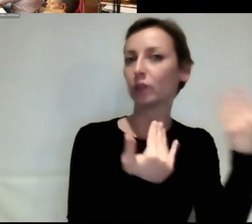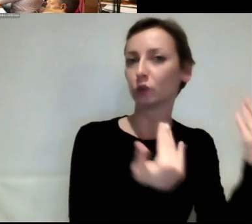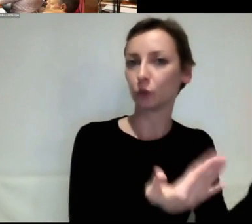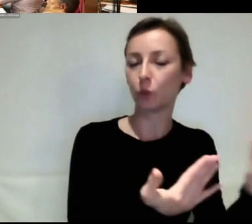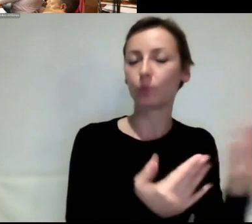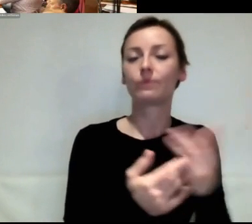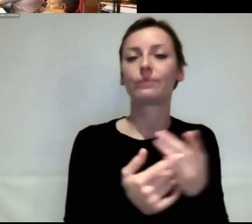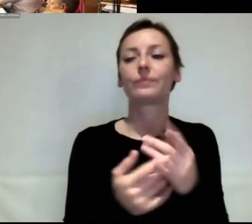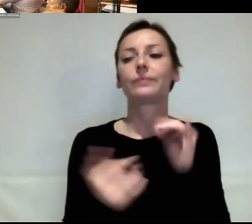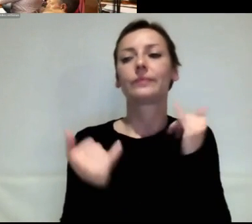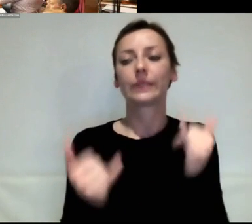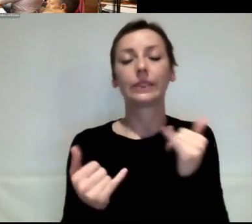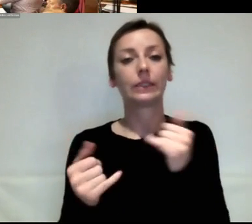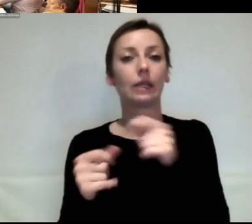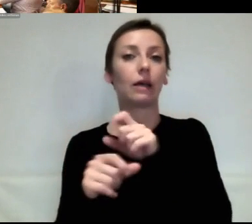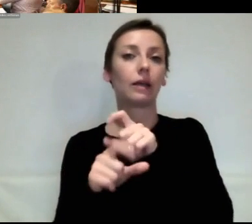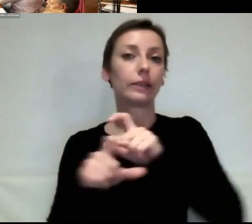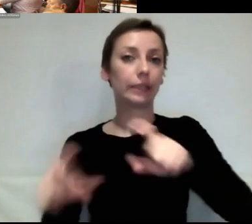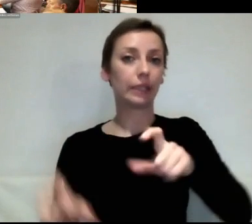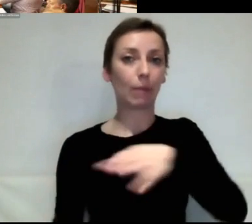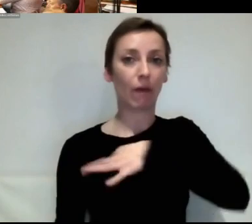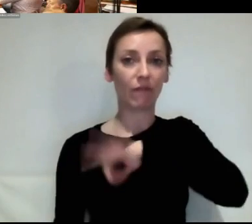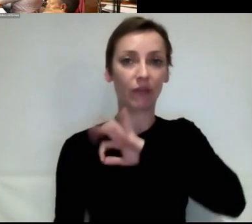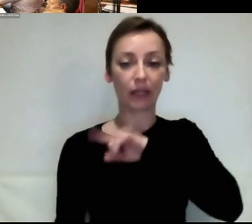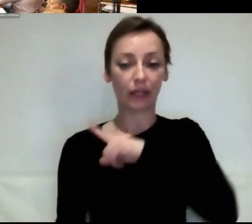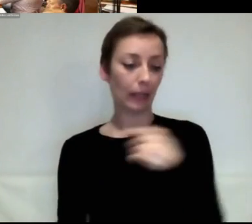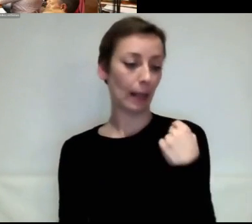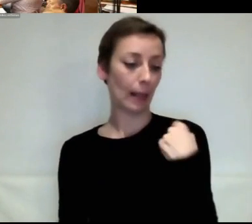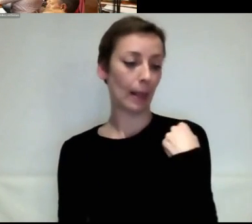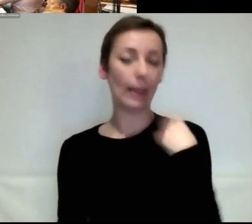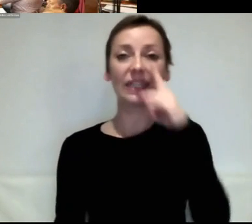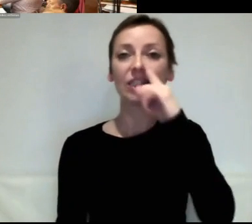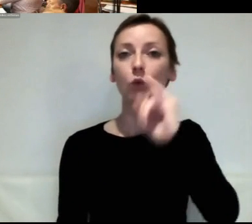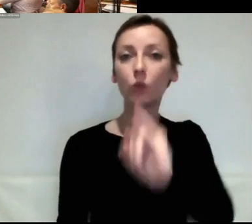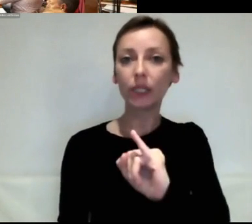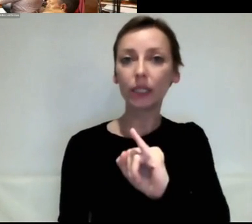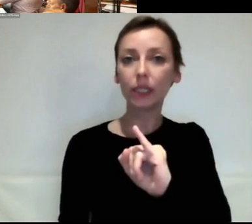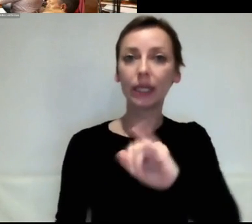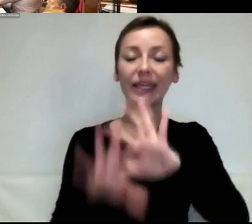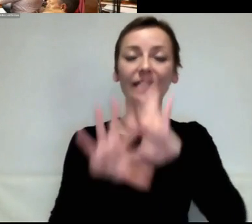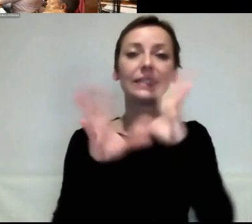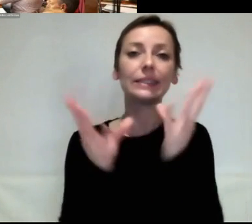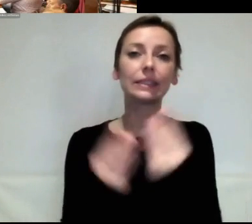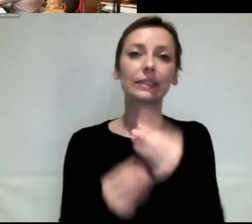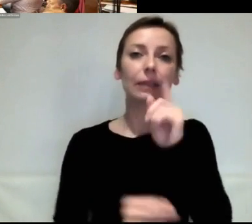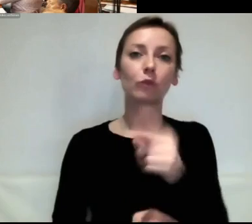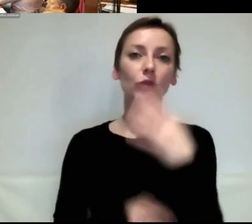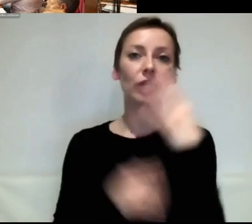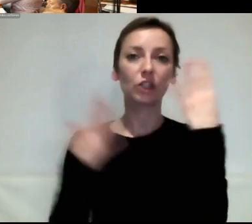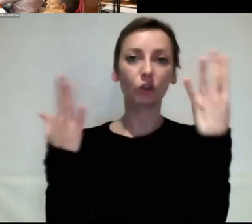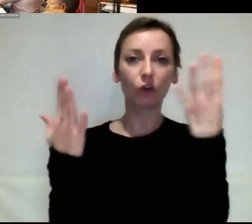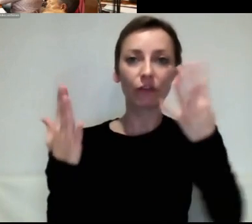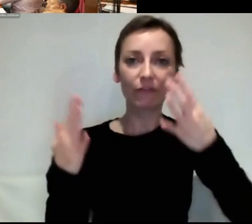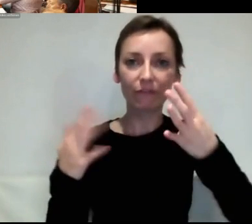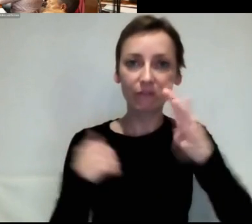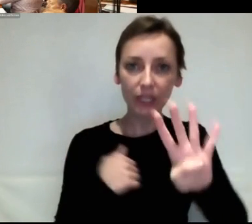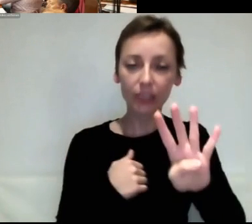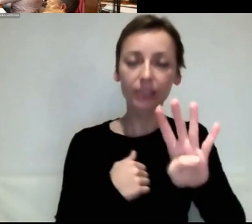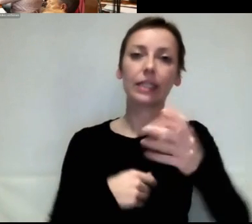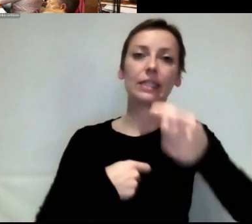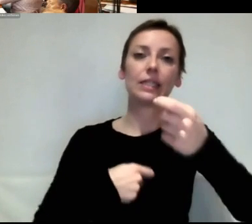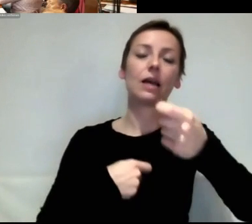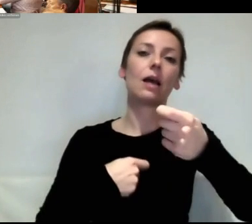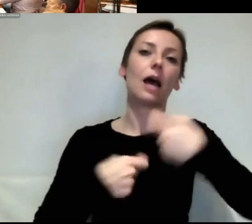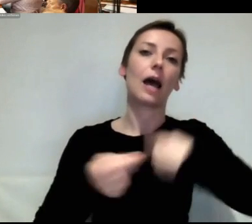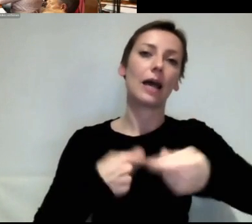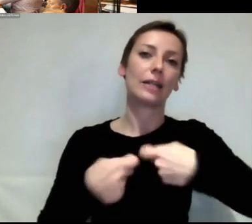BürgerInnenrat im Juni diesen Jahres seine insgesamt 149 Handlungsempfehlungen vorgestellt.